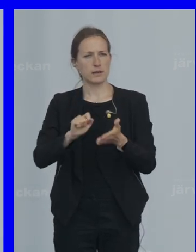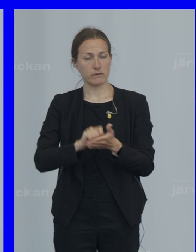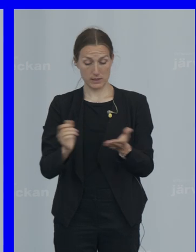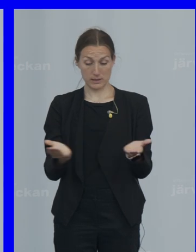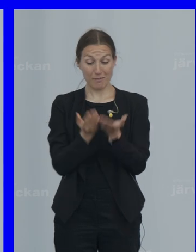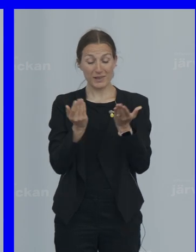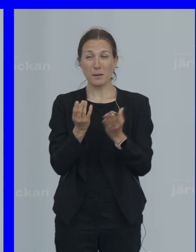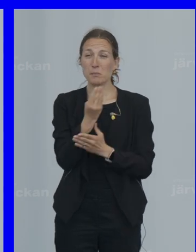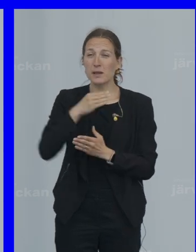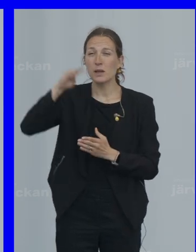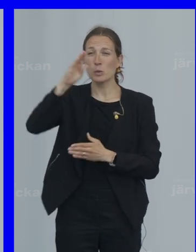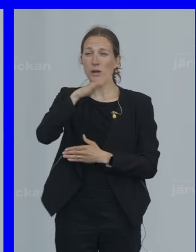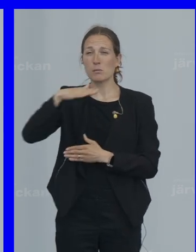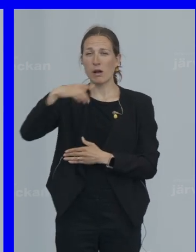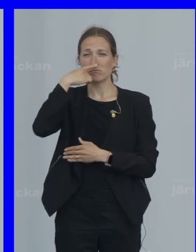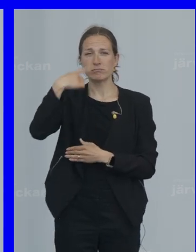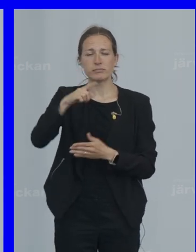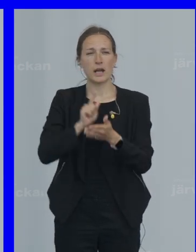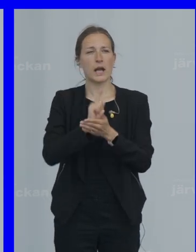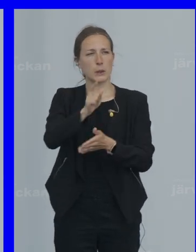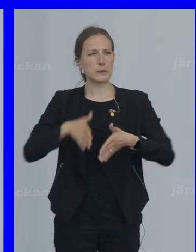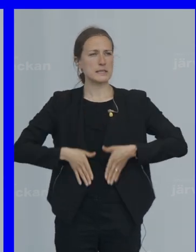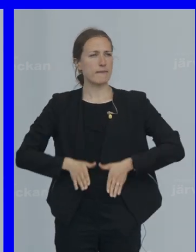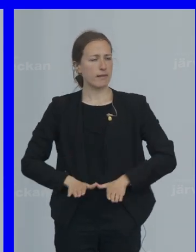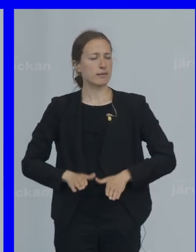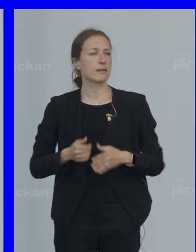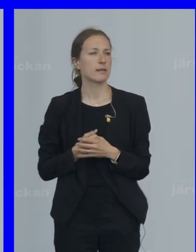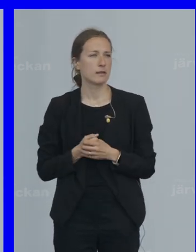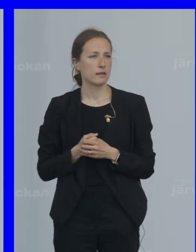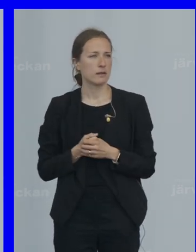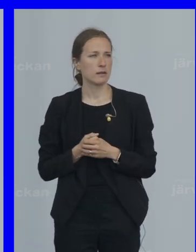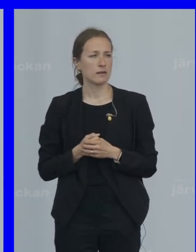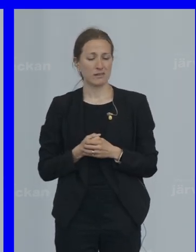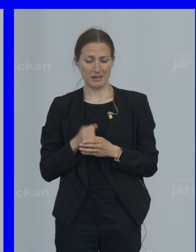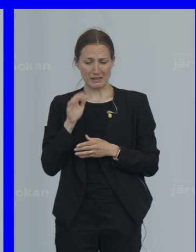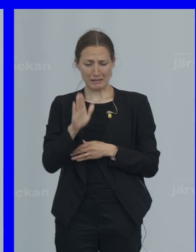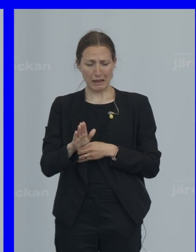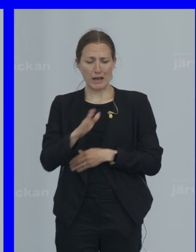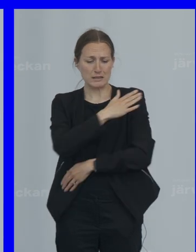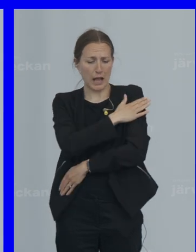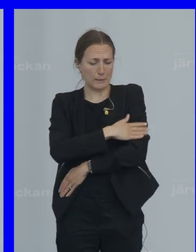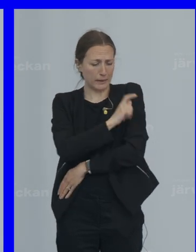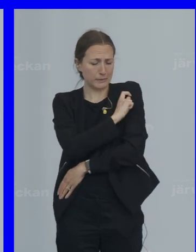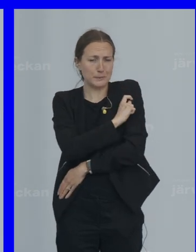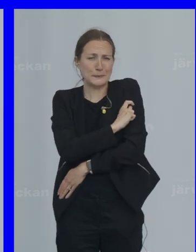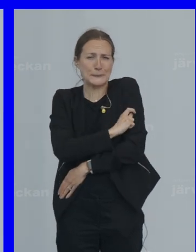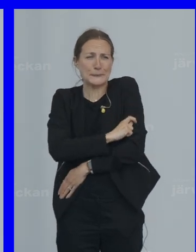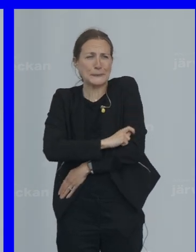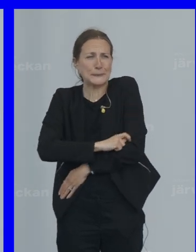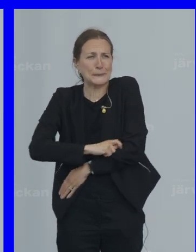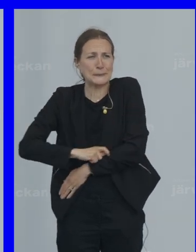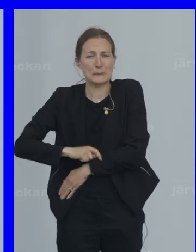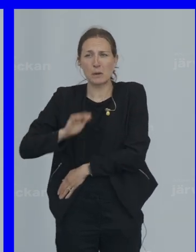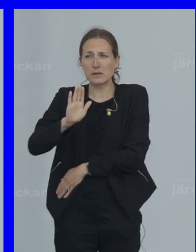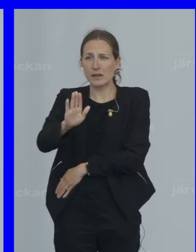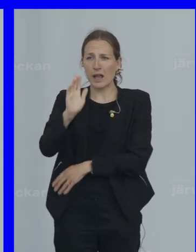barn I världen Drabbas av akut svält Med armar Tunna som tändstickor Och en